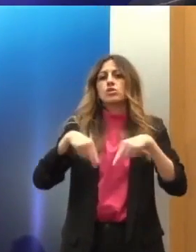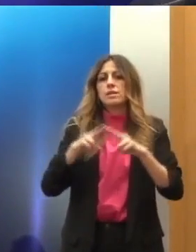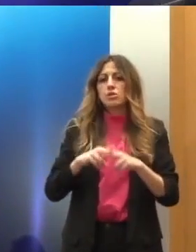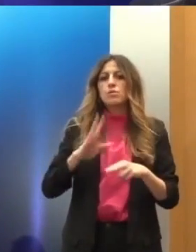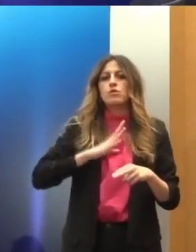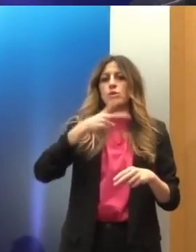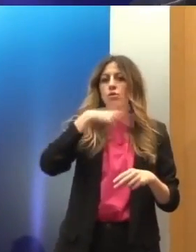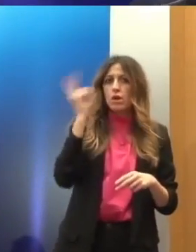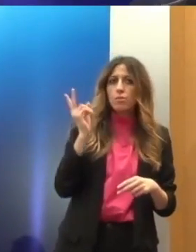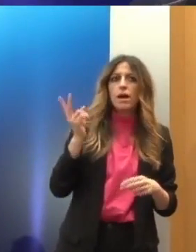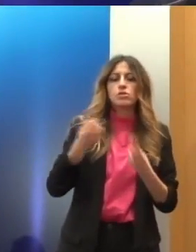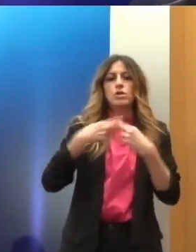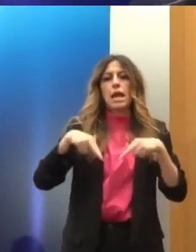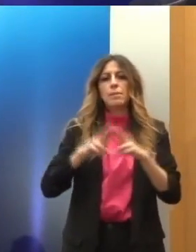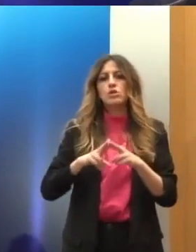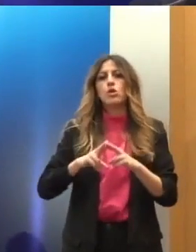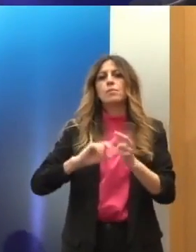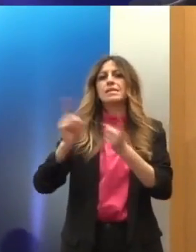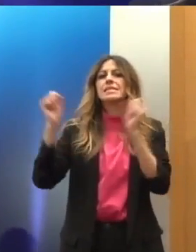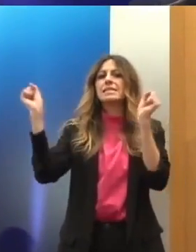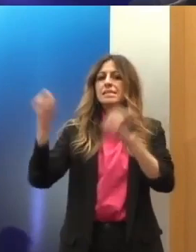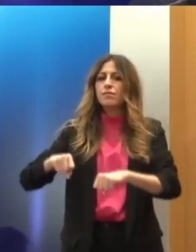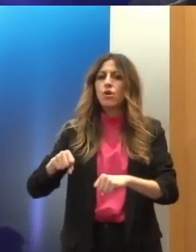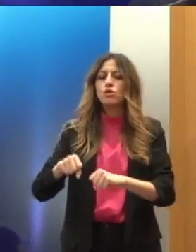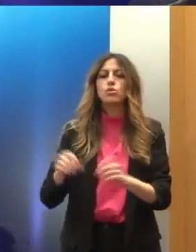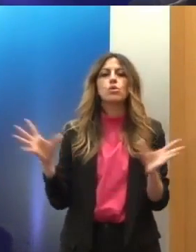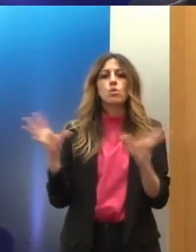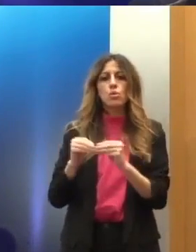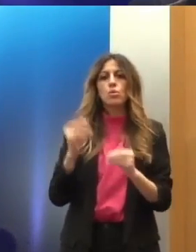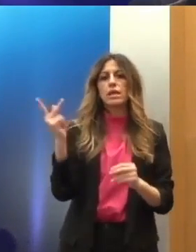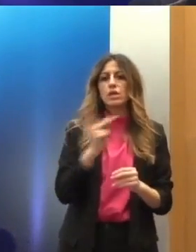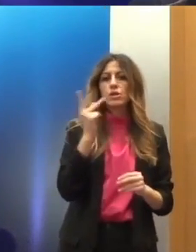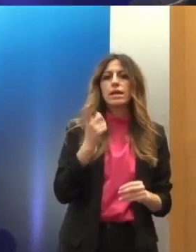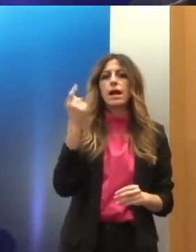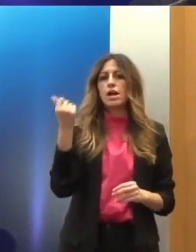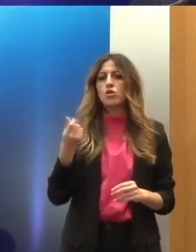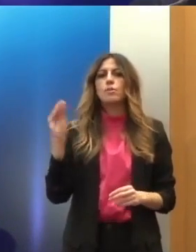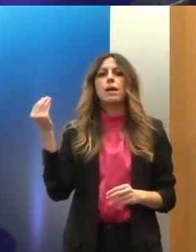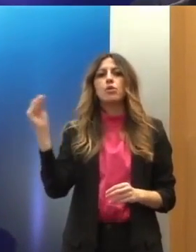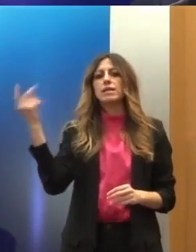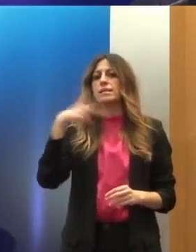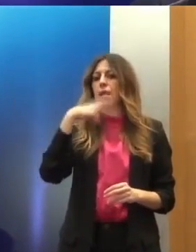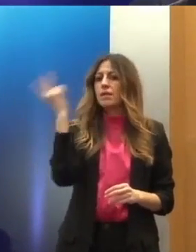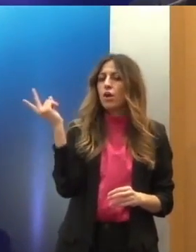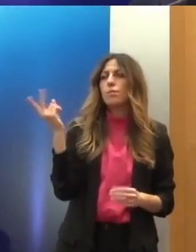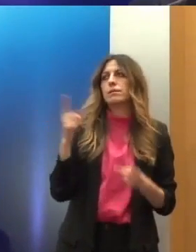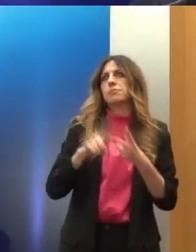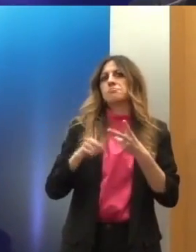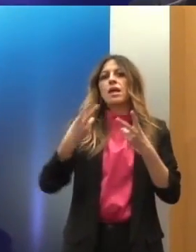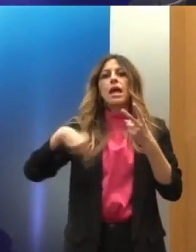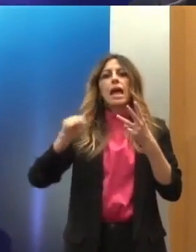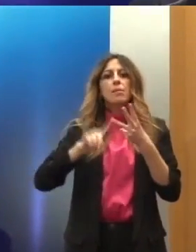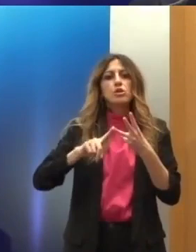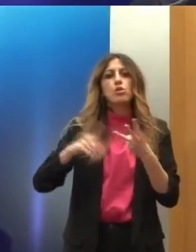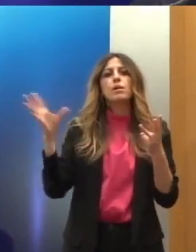στη διαδικασία ενώπιον της Επιτροπής του Συμφώνου για τα Κοινωνικά, Οικονομικά και Πολιτιστικά Δικαιώματα, στην Επιτροπή